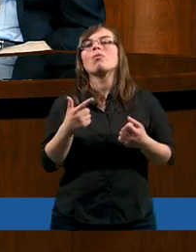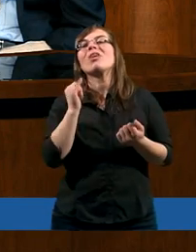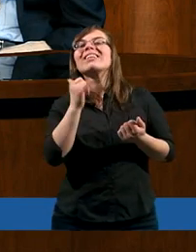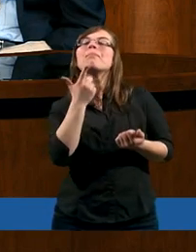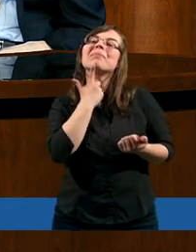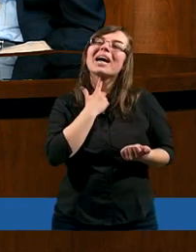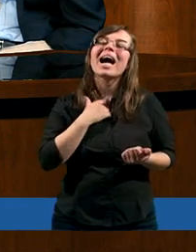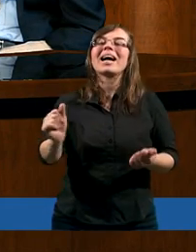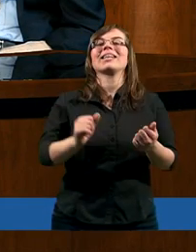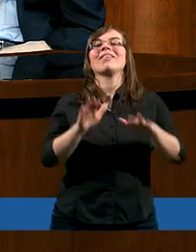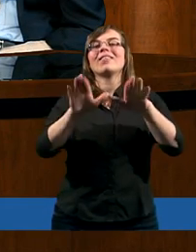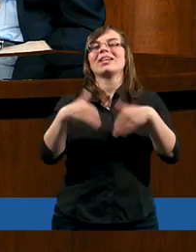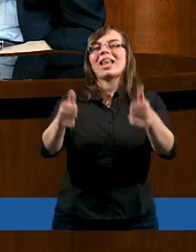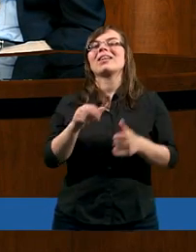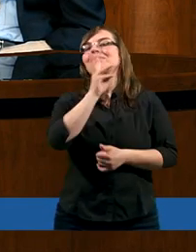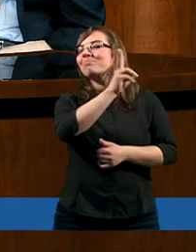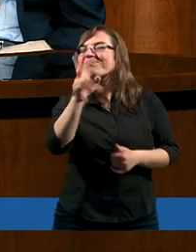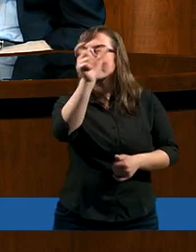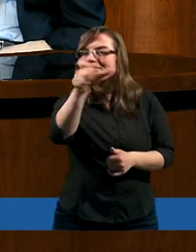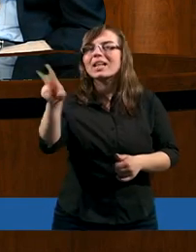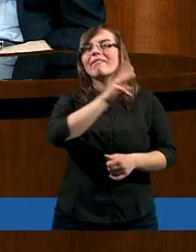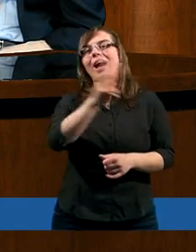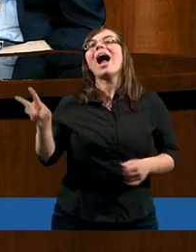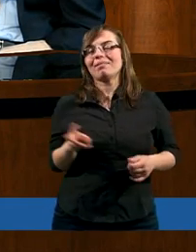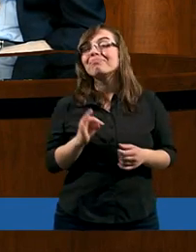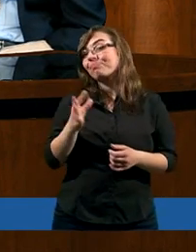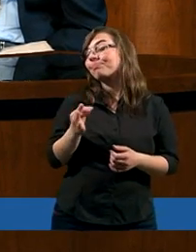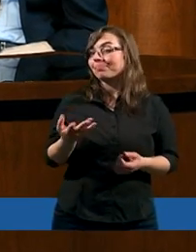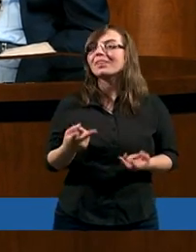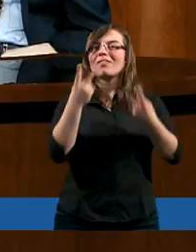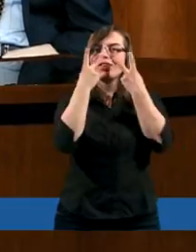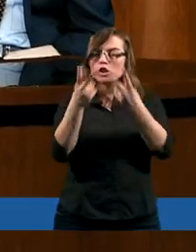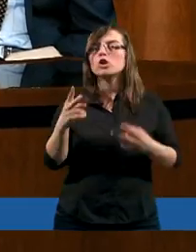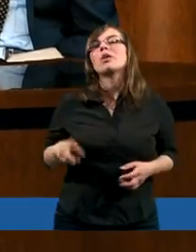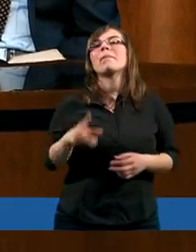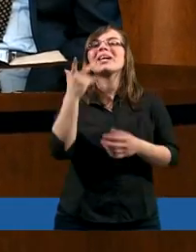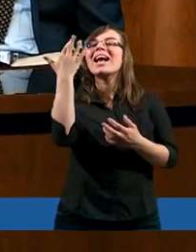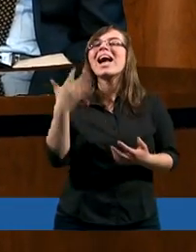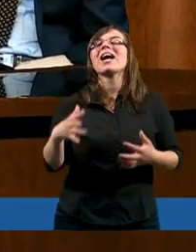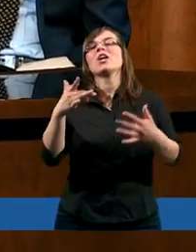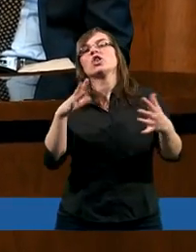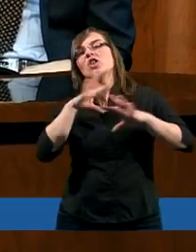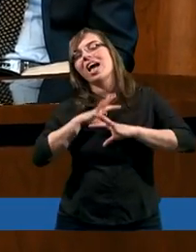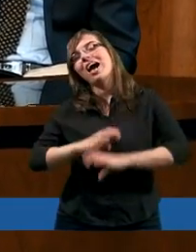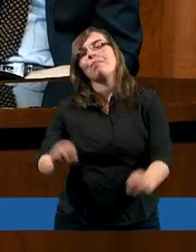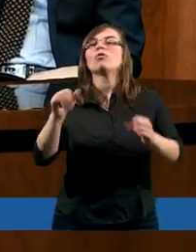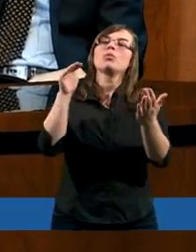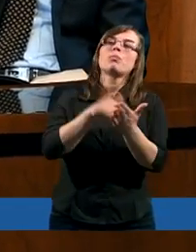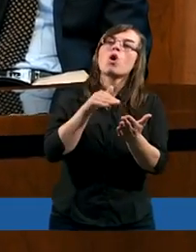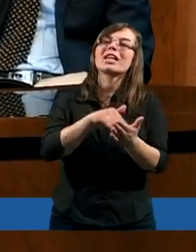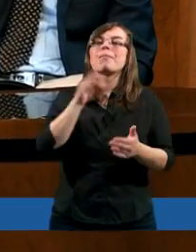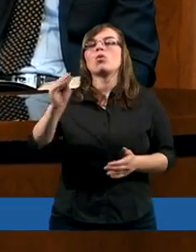pragnienie względem każdego z nas? Widzimy, ile cierpliwości